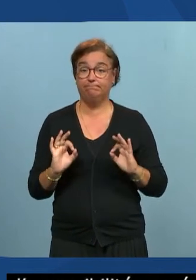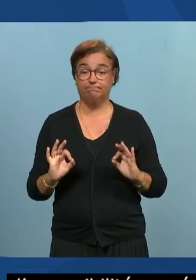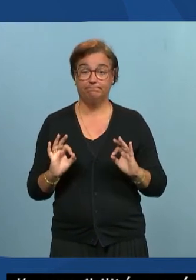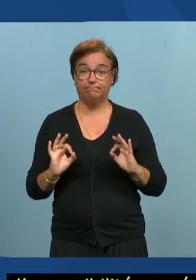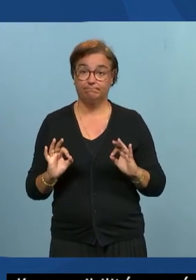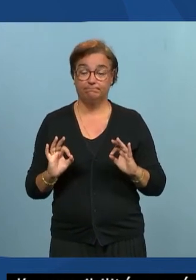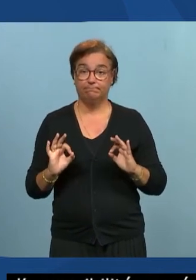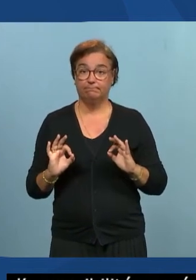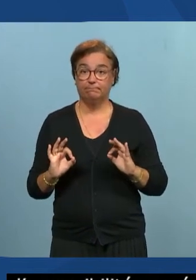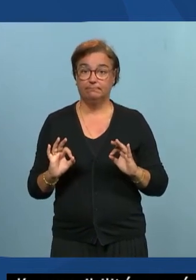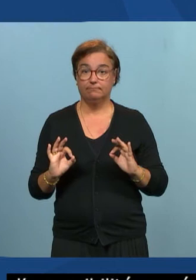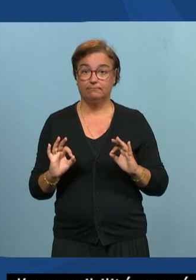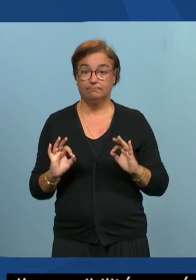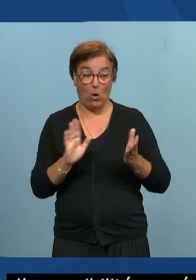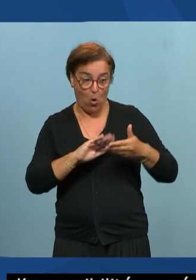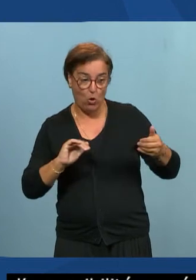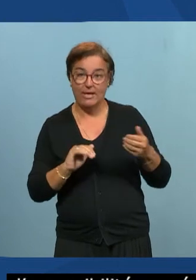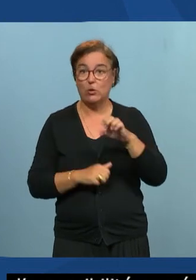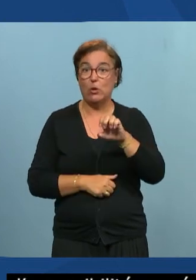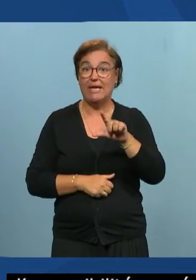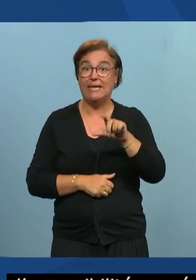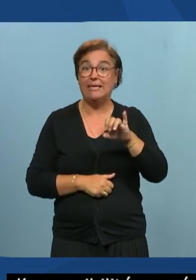reprise de ce que vient de dire Elie,